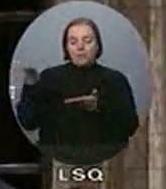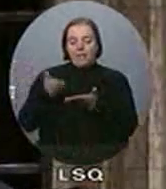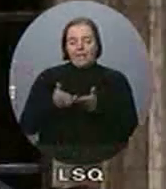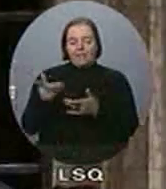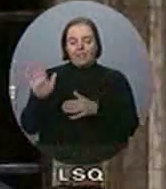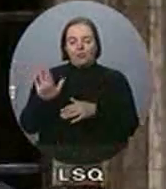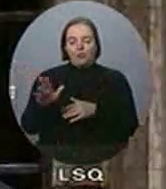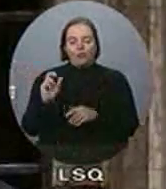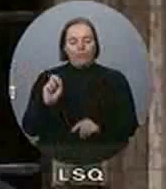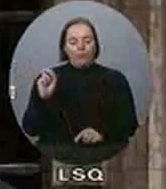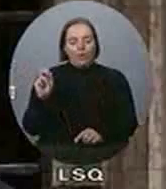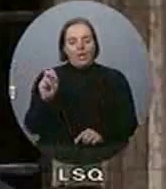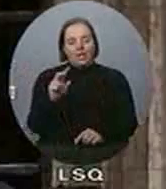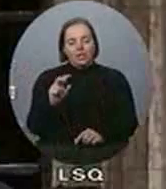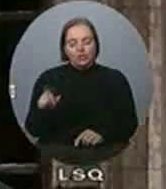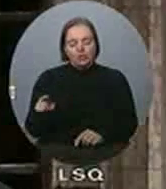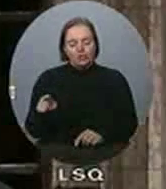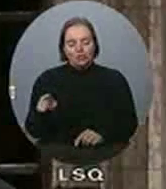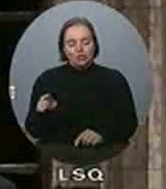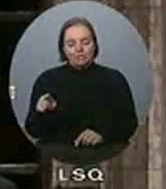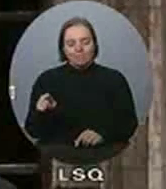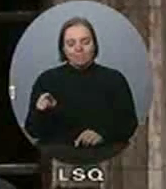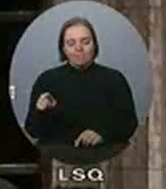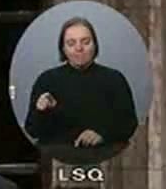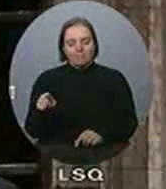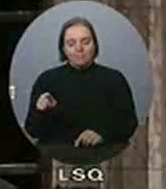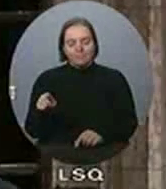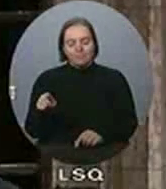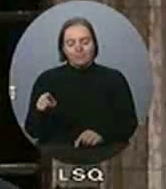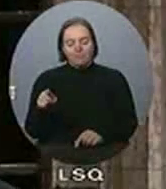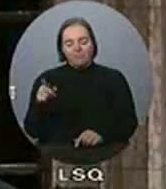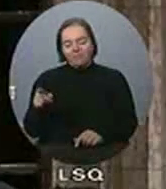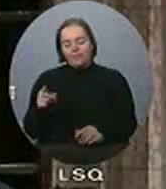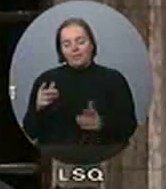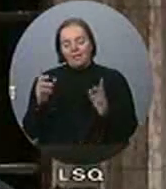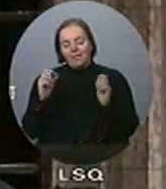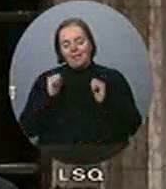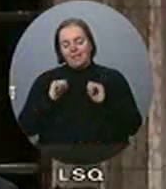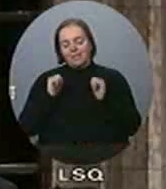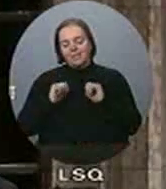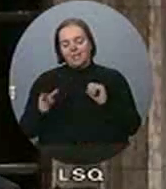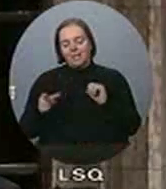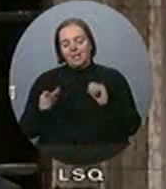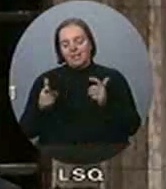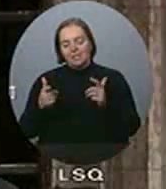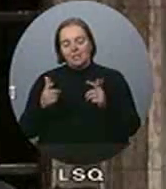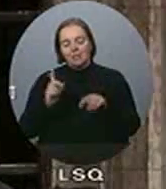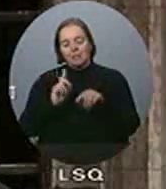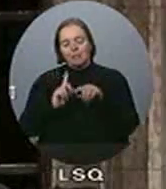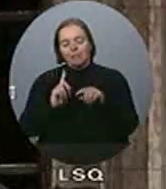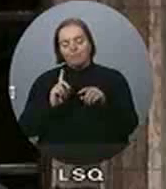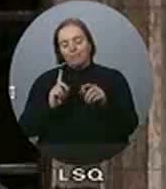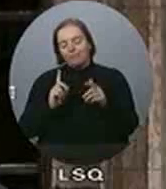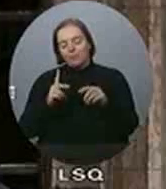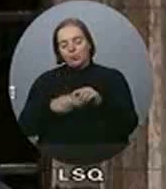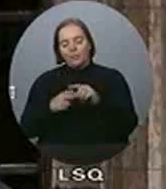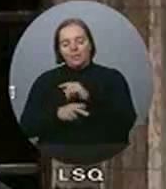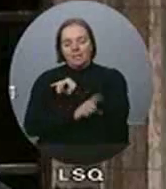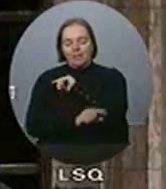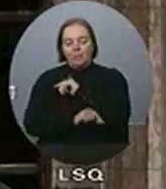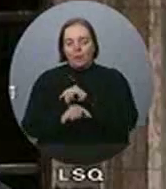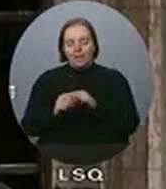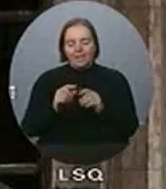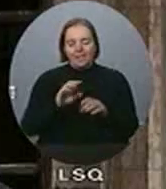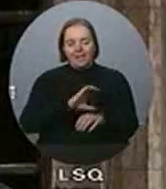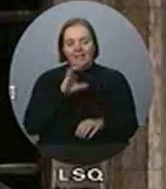d'assassinat des emplois canadiens. Ils ont jugé qu